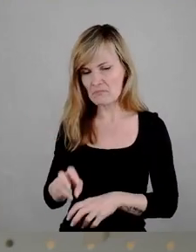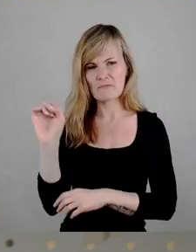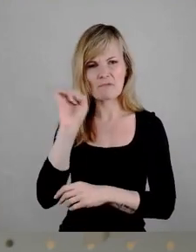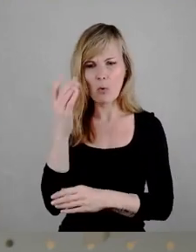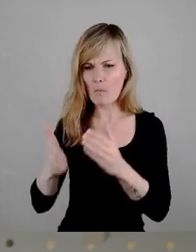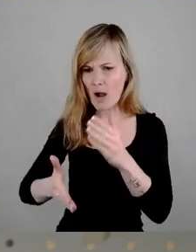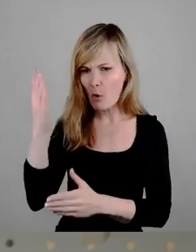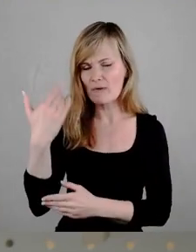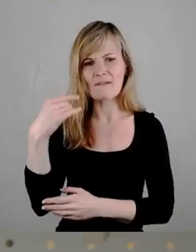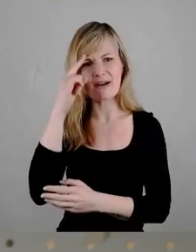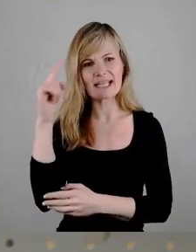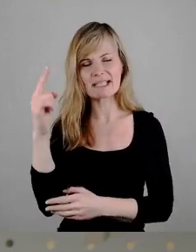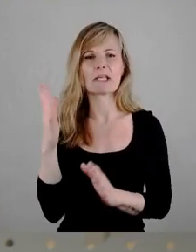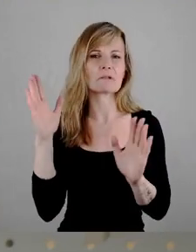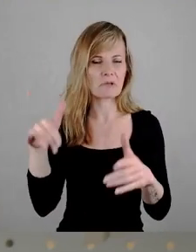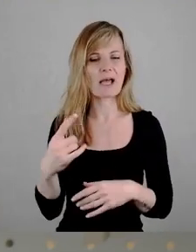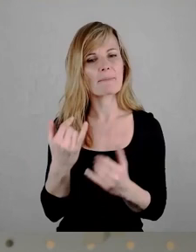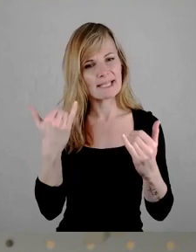gute Idee, das jetzt wieder zu beleben.